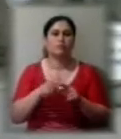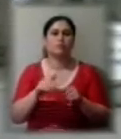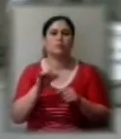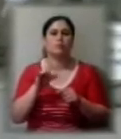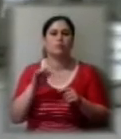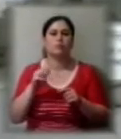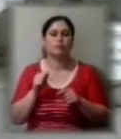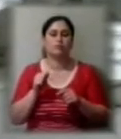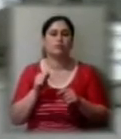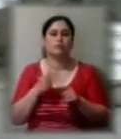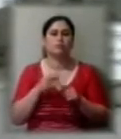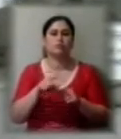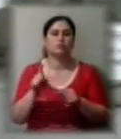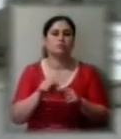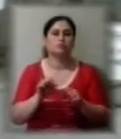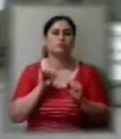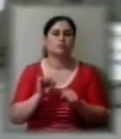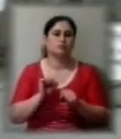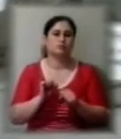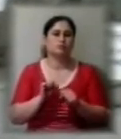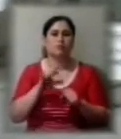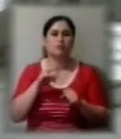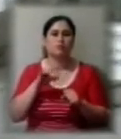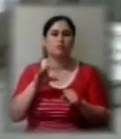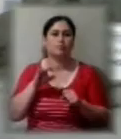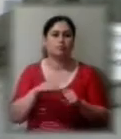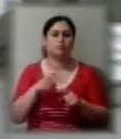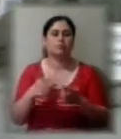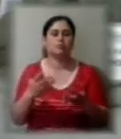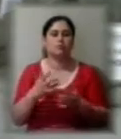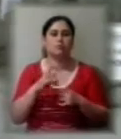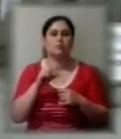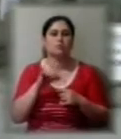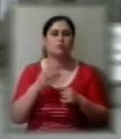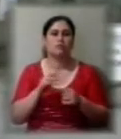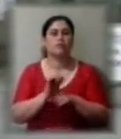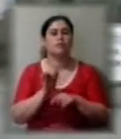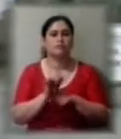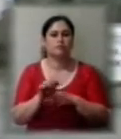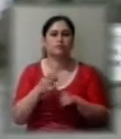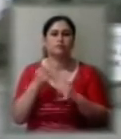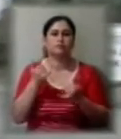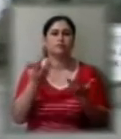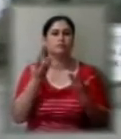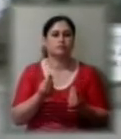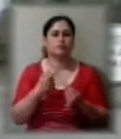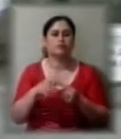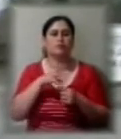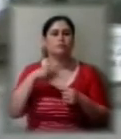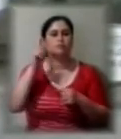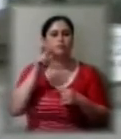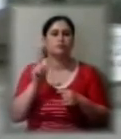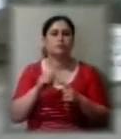того, щоб захистити монополіста, який є національним виробником. На сьогоднішній день ми знаємо, що в Україні існує